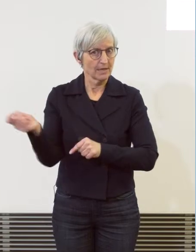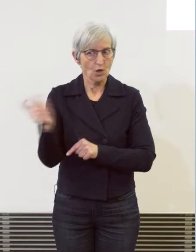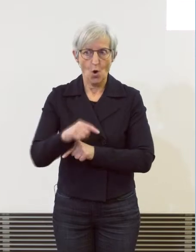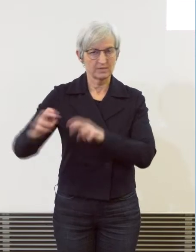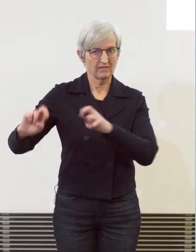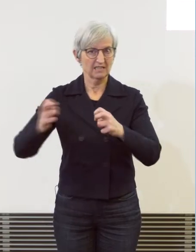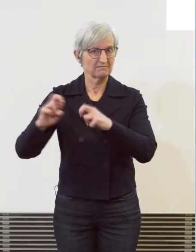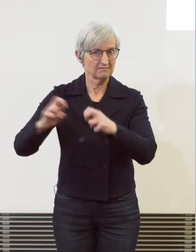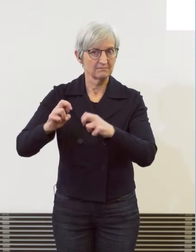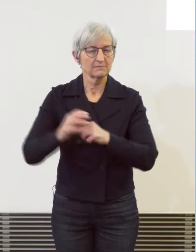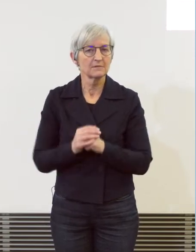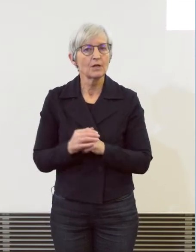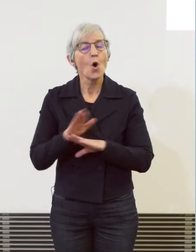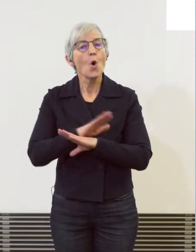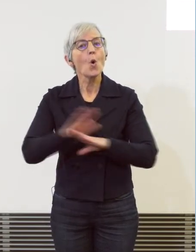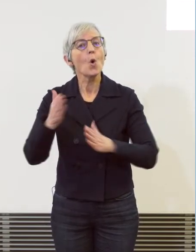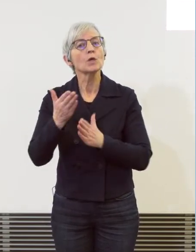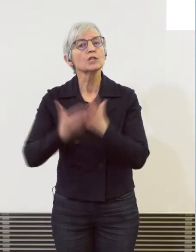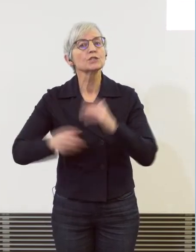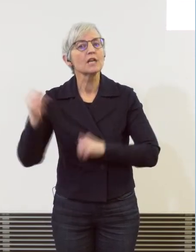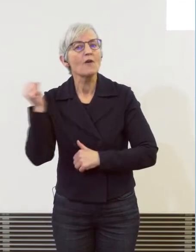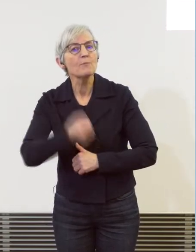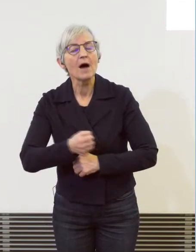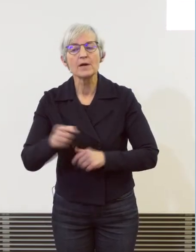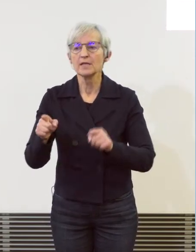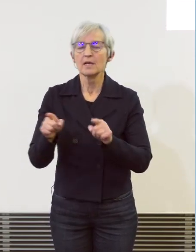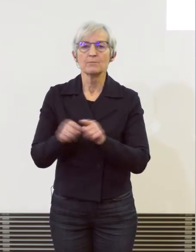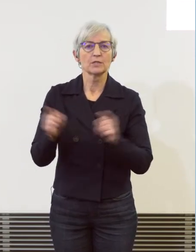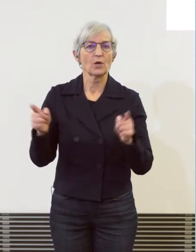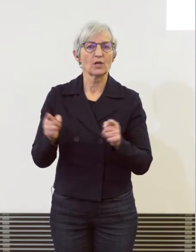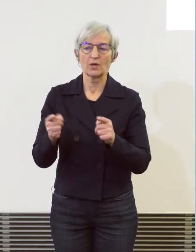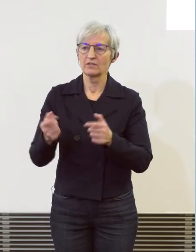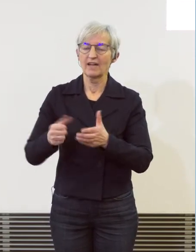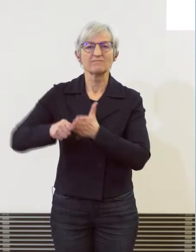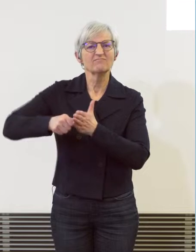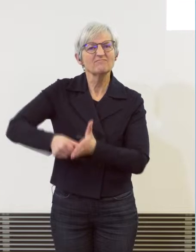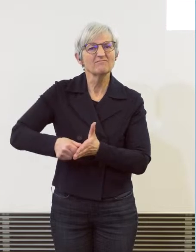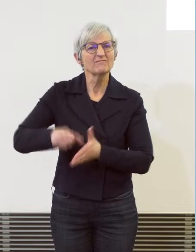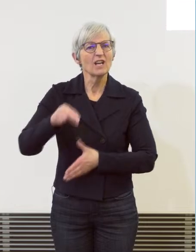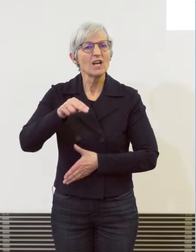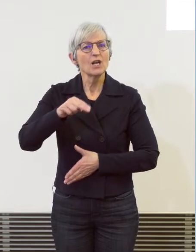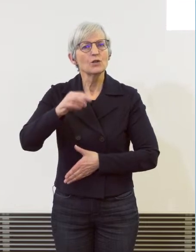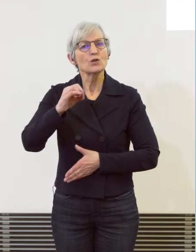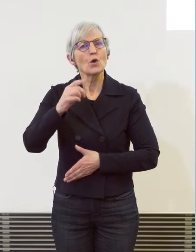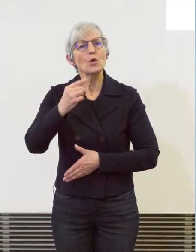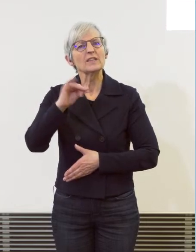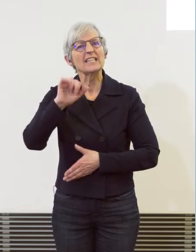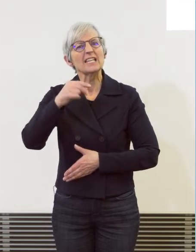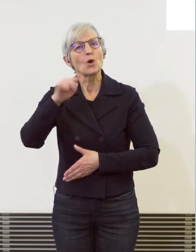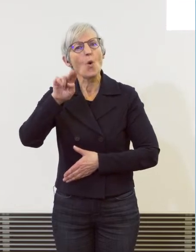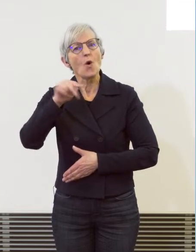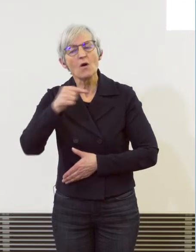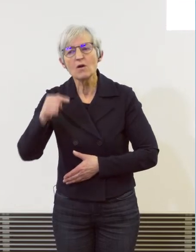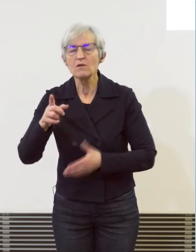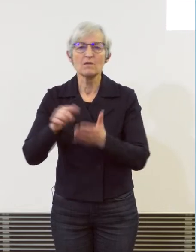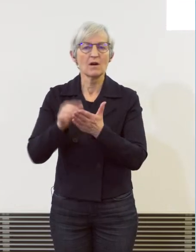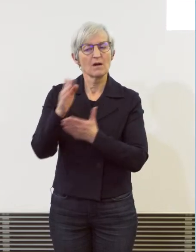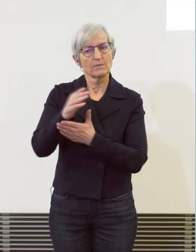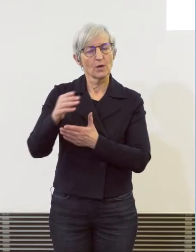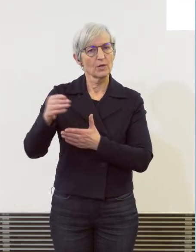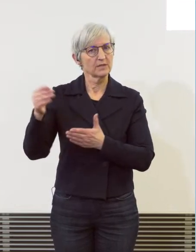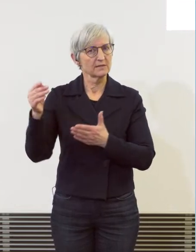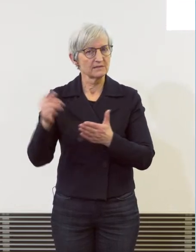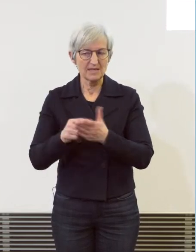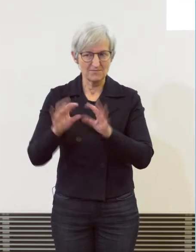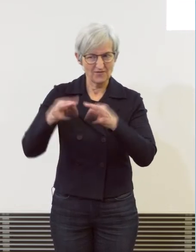es zum Beispiel auch hätte zu einer Tätlichkeit kommen können, zu einer Ernötigung im Familienkreis. Das sind beides Antragsdelikten. Wenn dann eben die